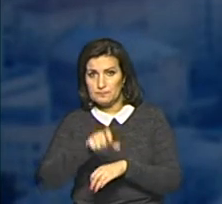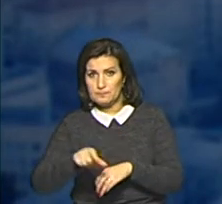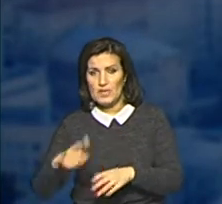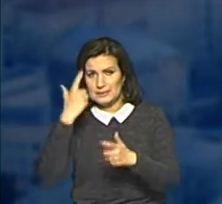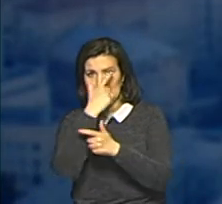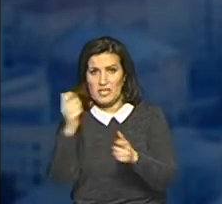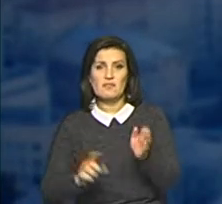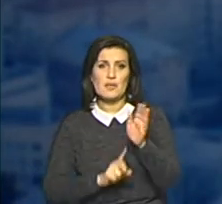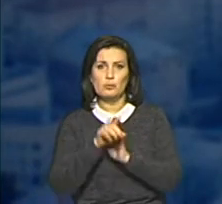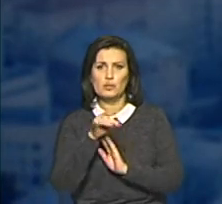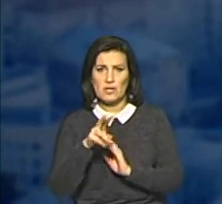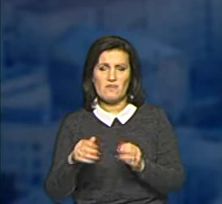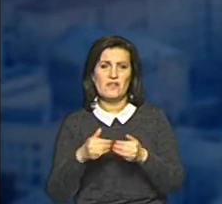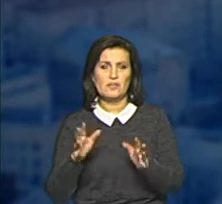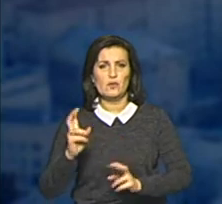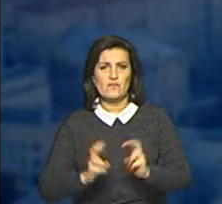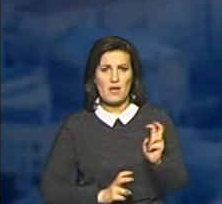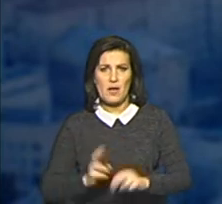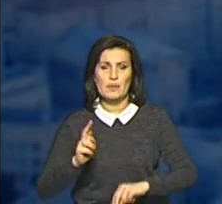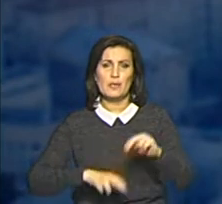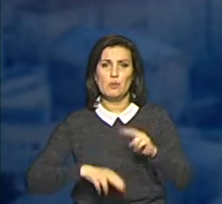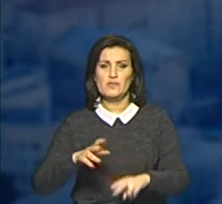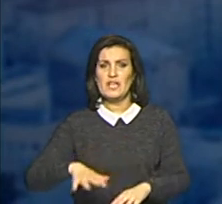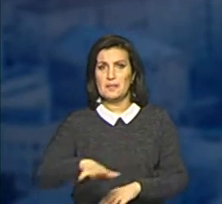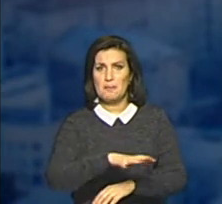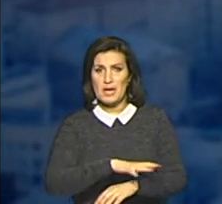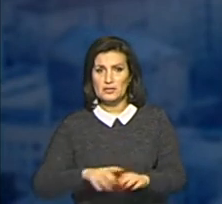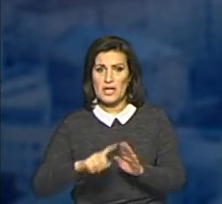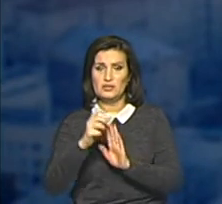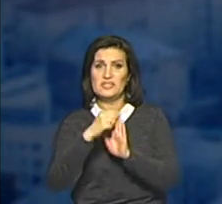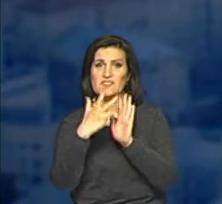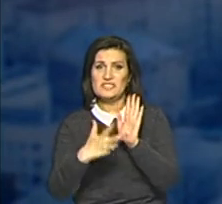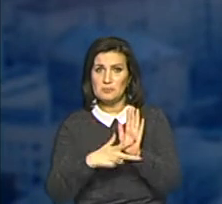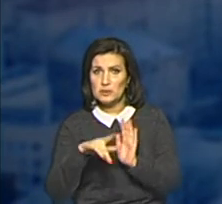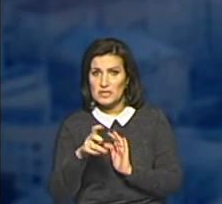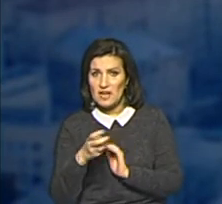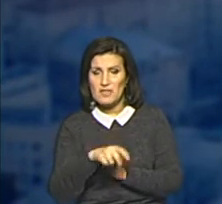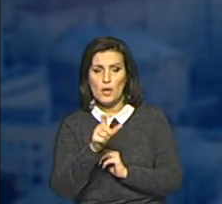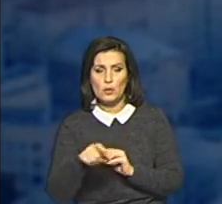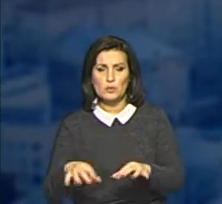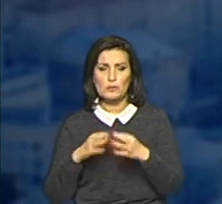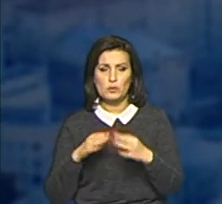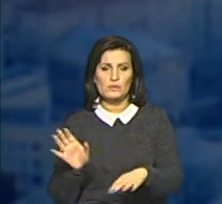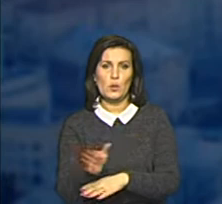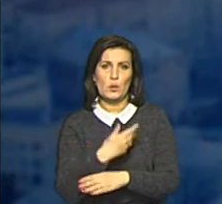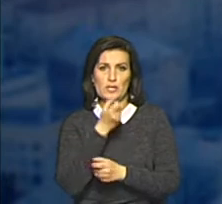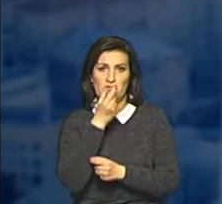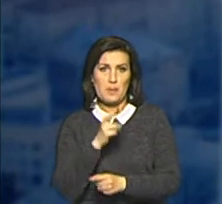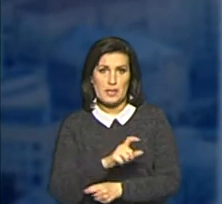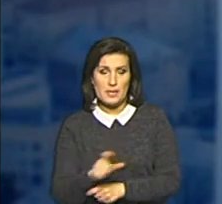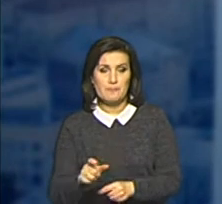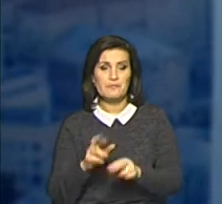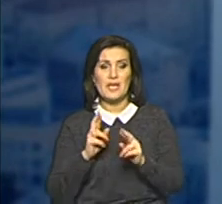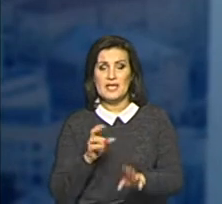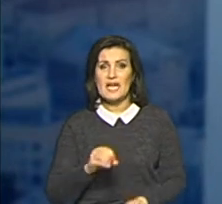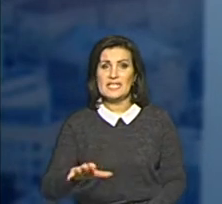на початку травня там відкриють фабрики і будівельні майданчики, а з 18 травня людям дозволять гуляти в парках. Про те, як